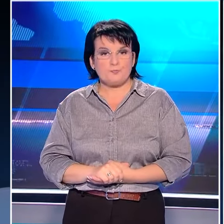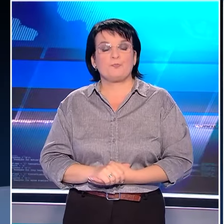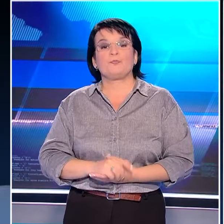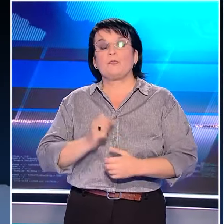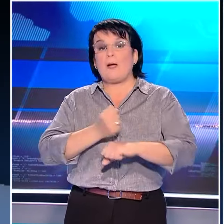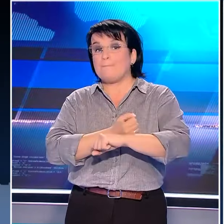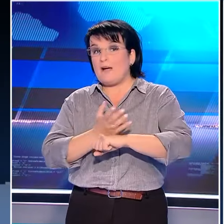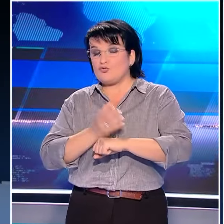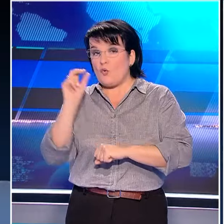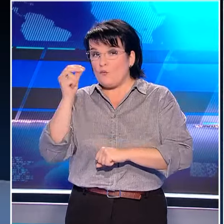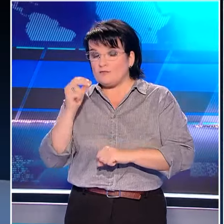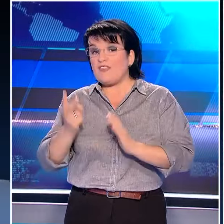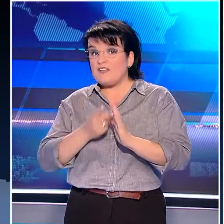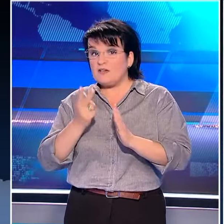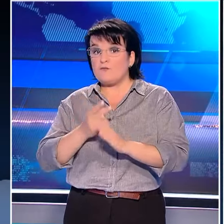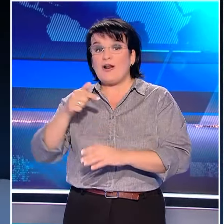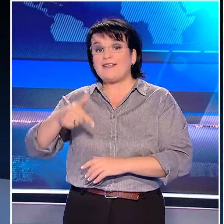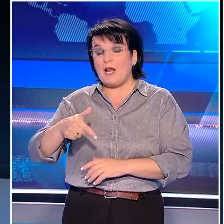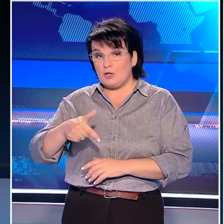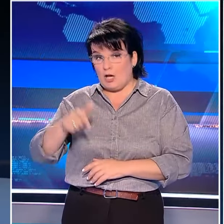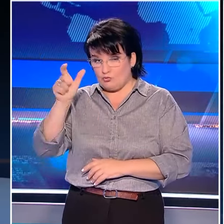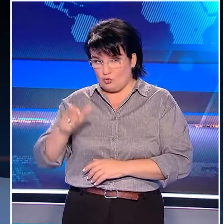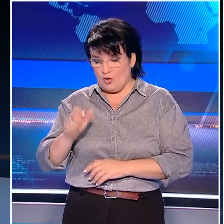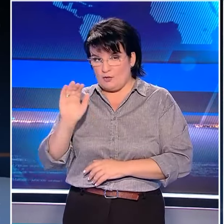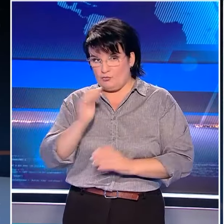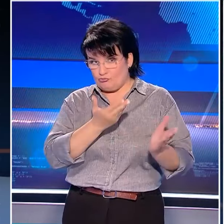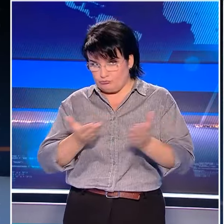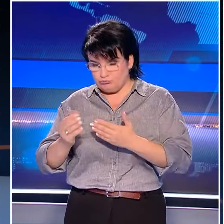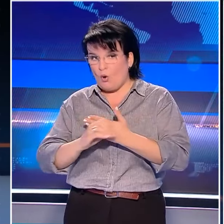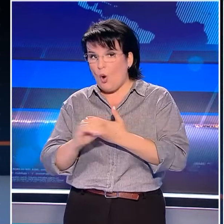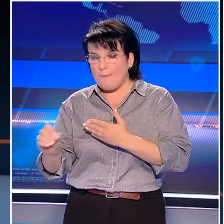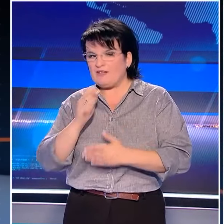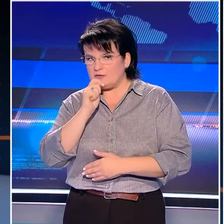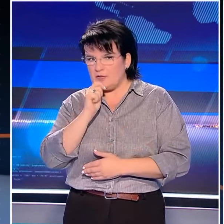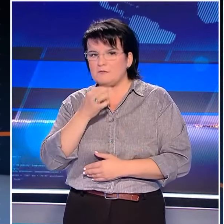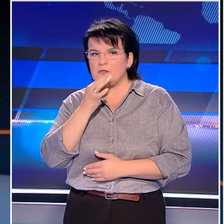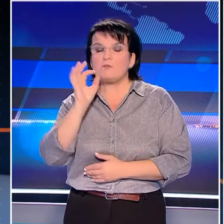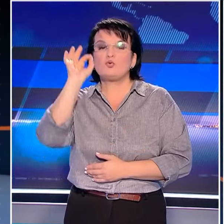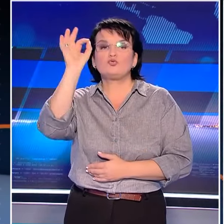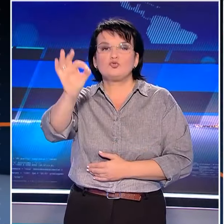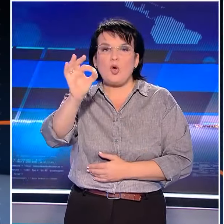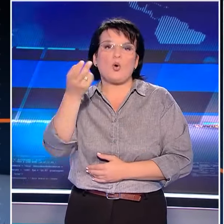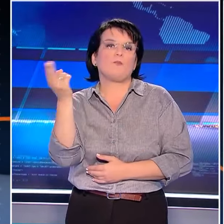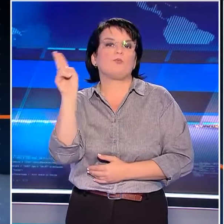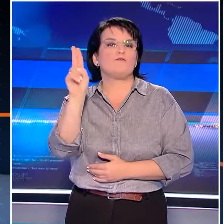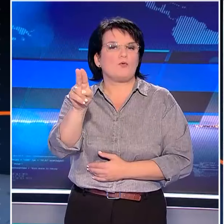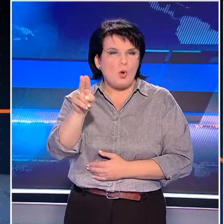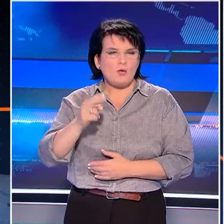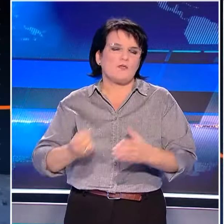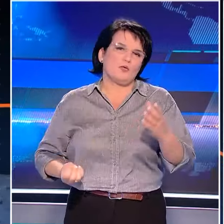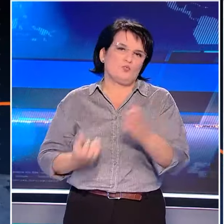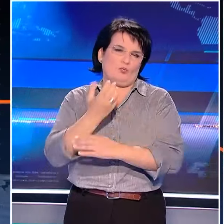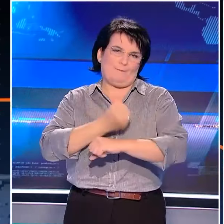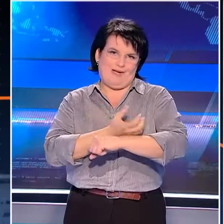διεκδικεί για δεύτερη φορά την ηγεσία του Πασόκ μιλώντας στο ΟΠΕΝ δήλωσε πως η υποψηφιότητά του έχει στόχο την αναγέννηση του κόμματος και της